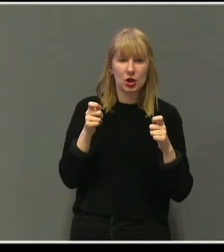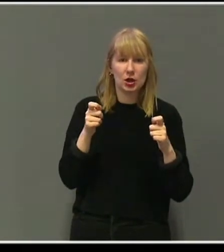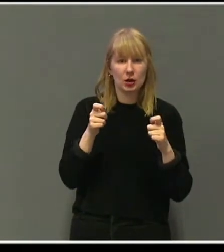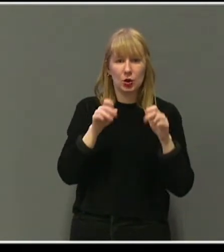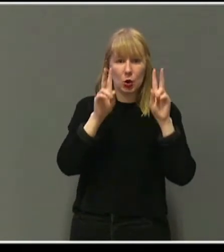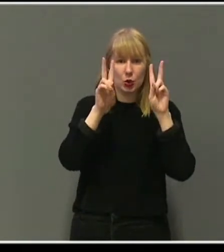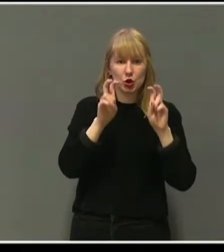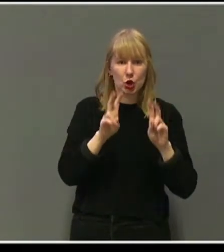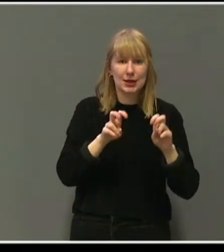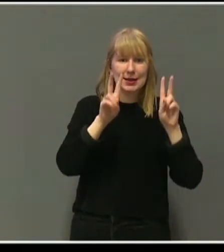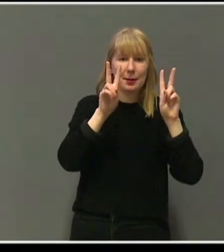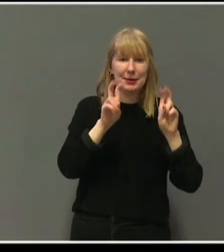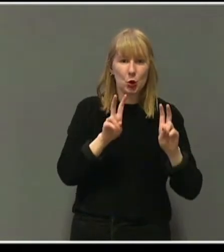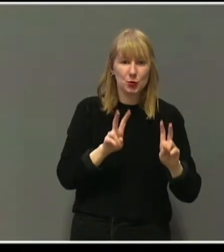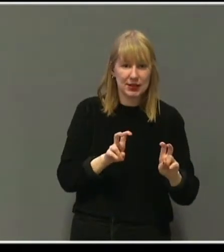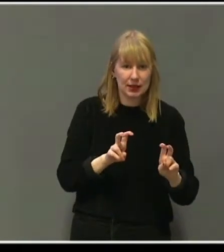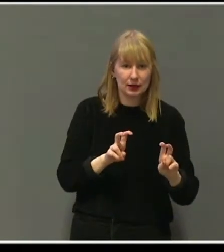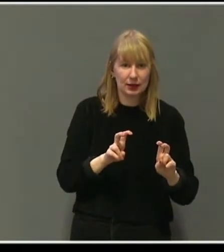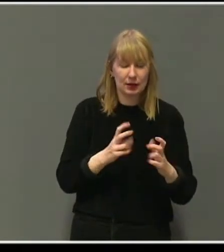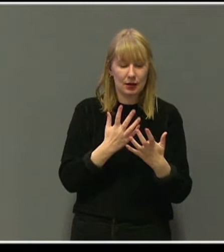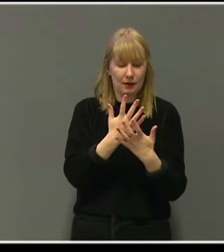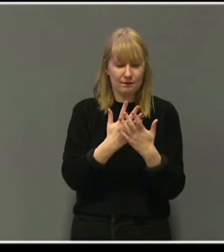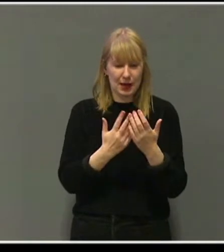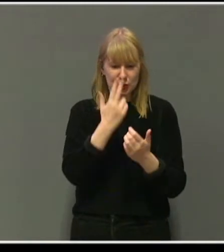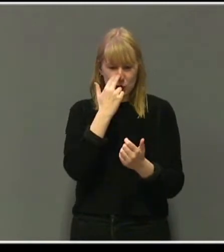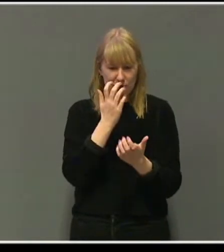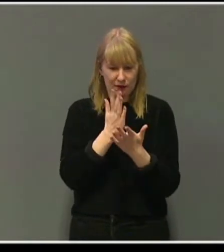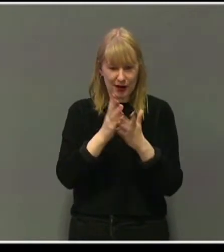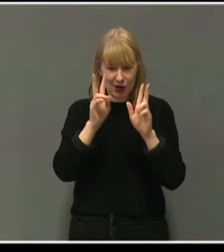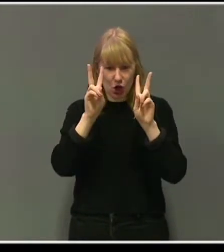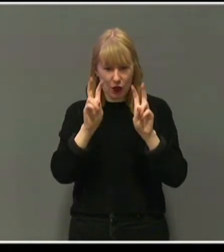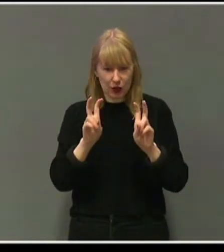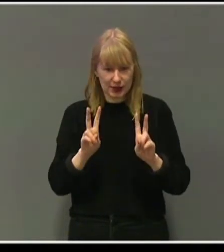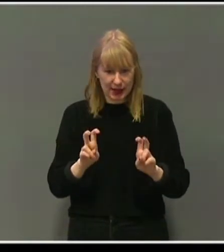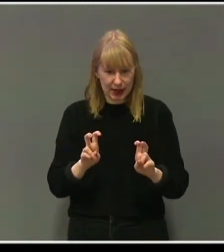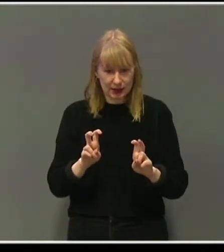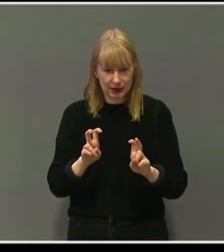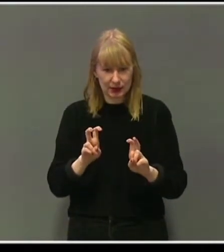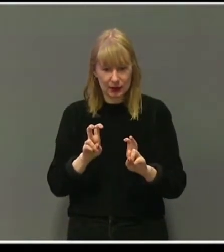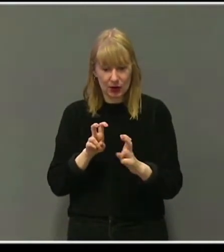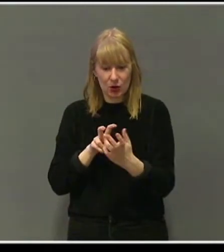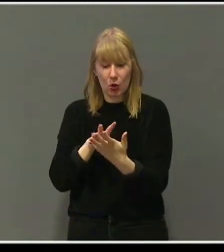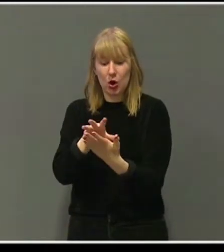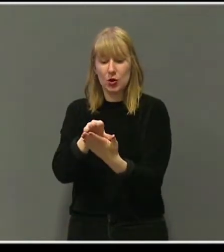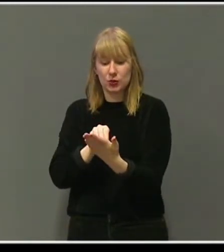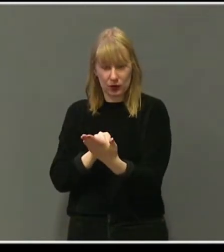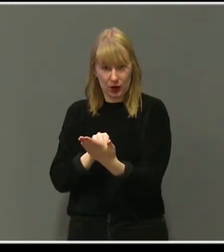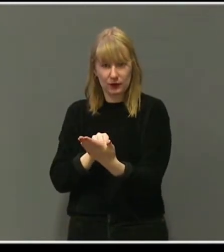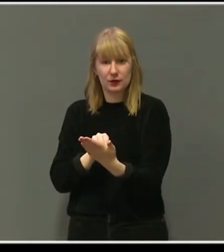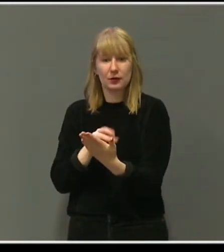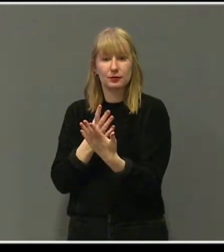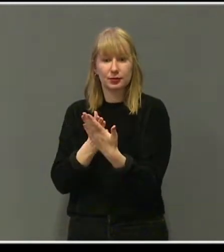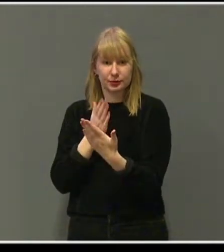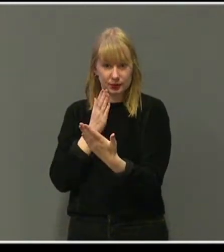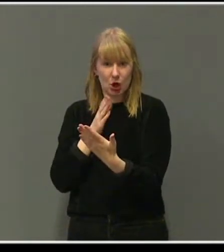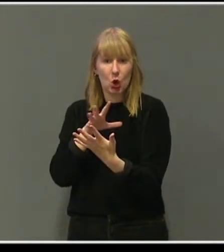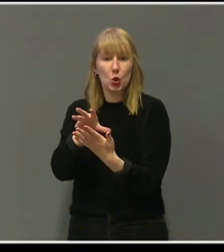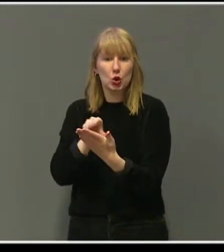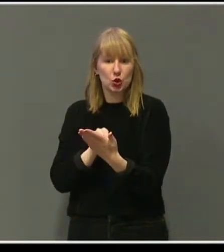Mats sitt lår. Vevsprøven var nå analysert, og slik vi forstod det, var de kommet til en slags konklusjon.